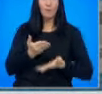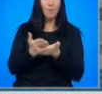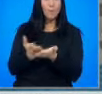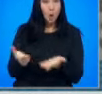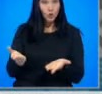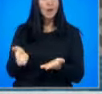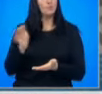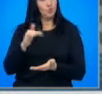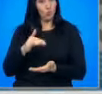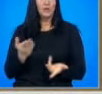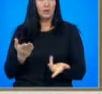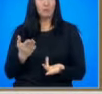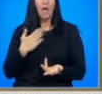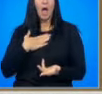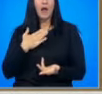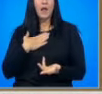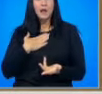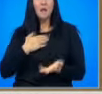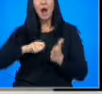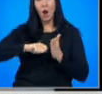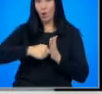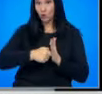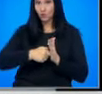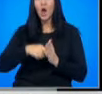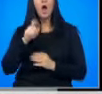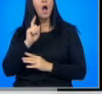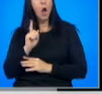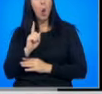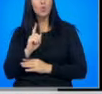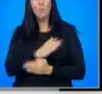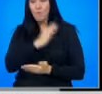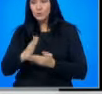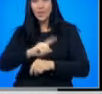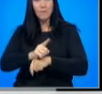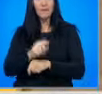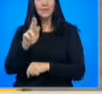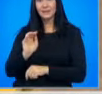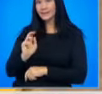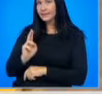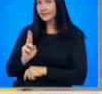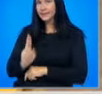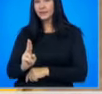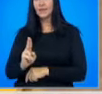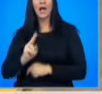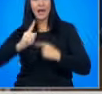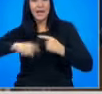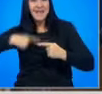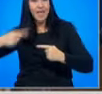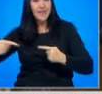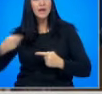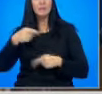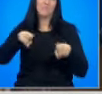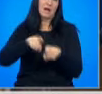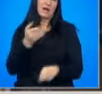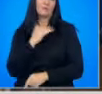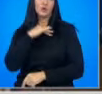разполагането с ключа, който в последния момент Централна избирателна комисия генерира, това пак